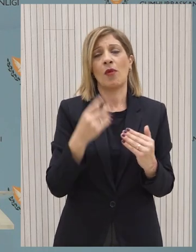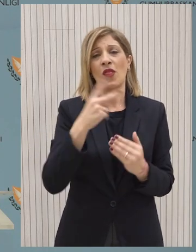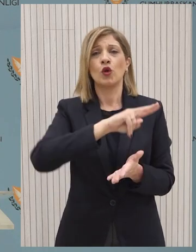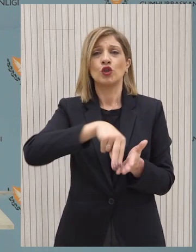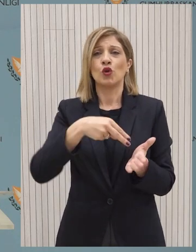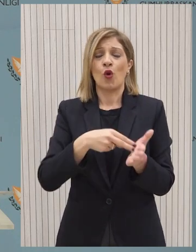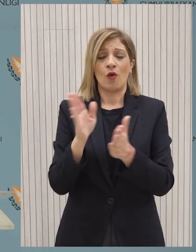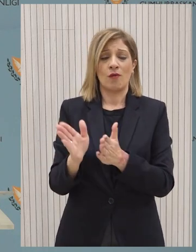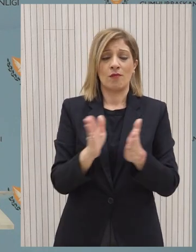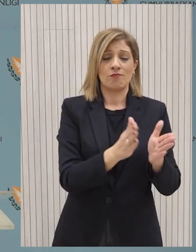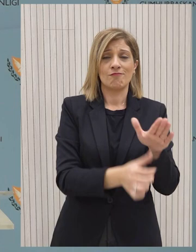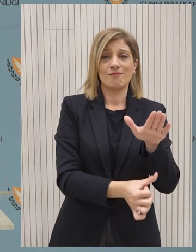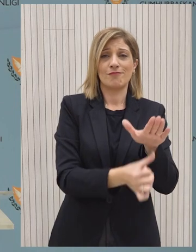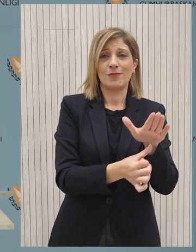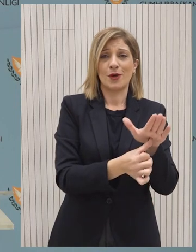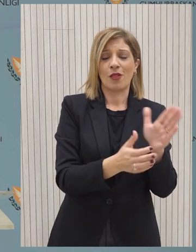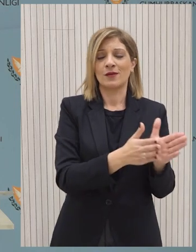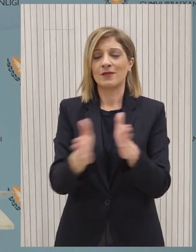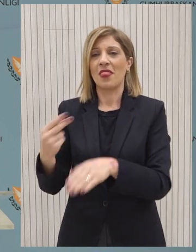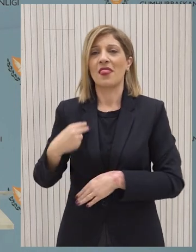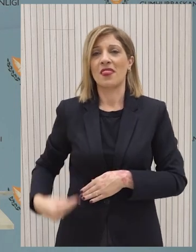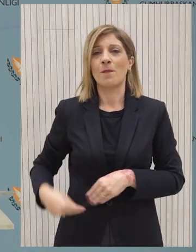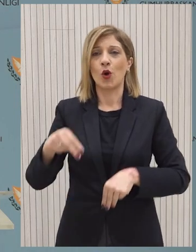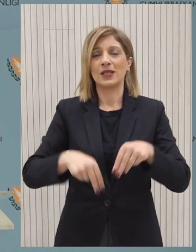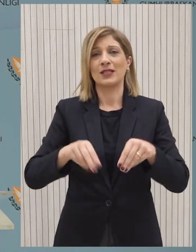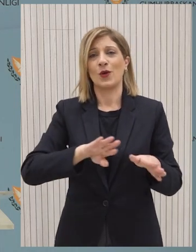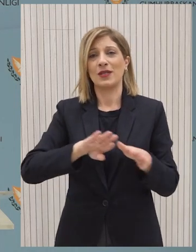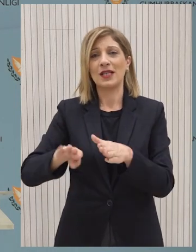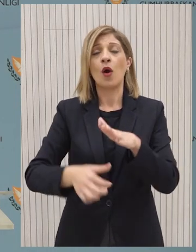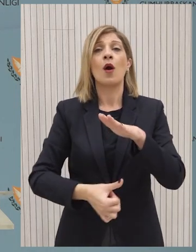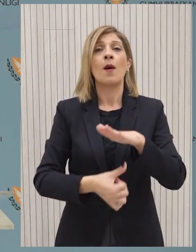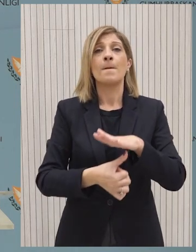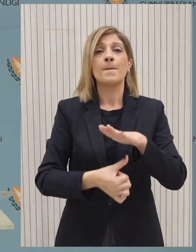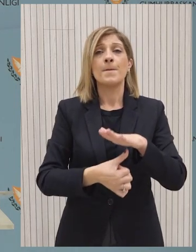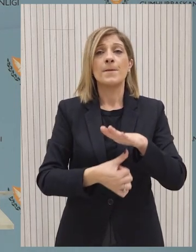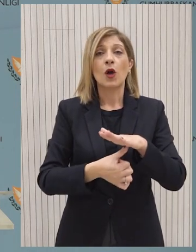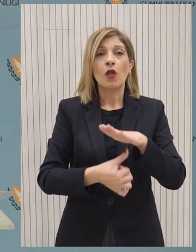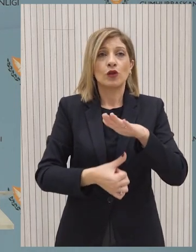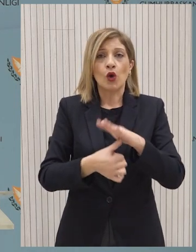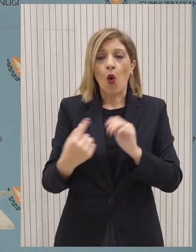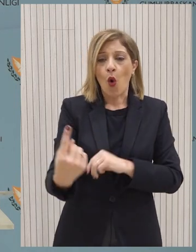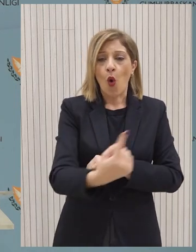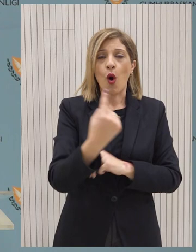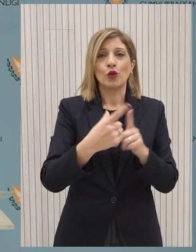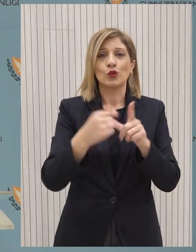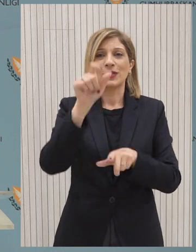της ρόλο. Είμαστε προσιλωμένοι στα καθήκοντα που πρέπει να ασκήσουμε. Πρόεδρος της Δημοκρατίας ως Πρόεδρος όλων των Κυπρίων